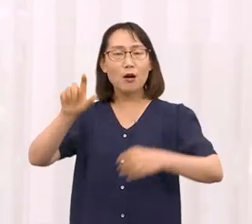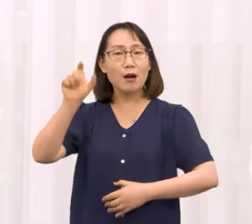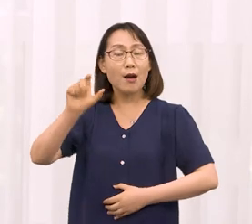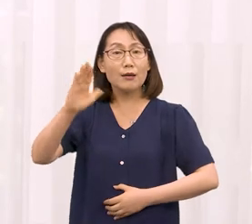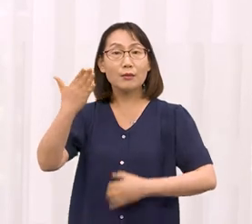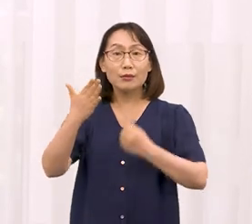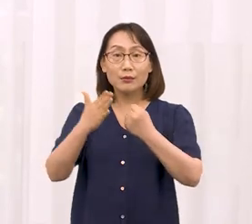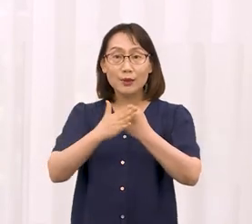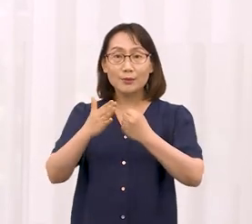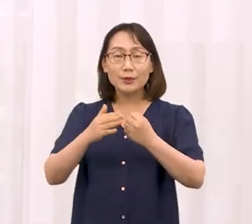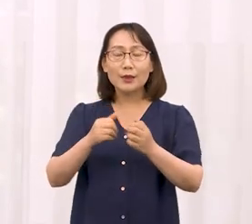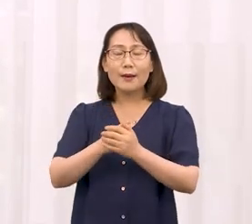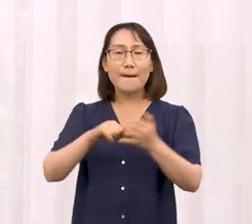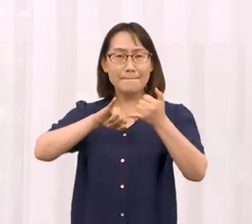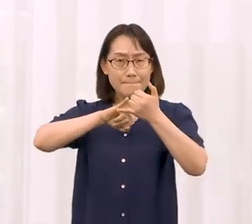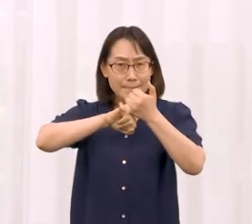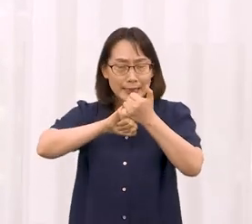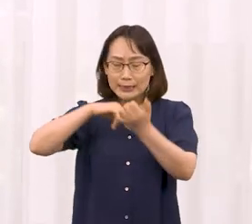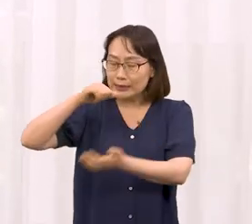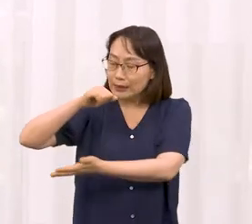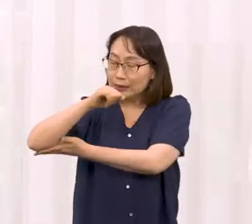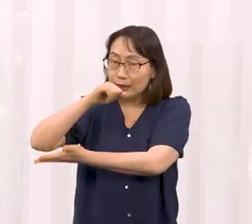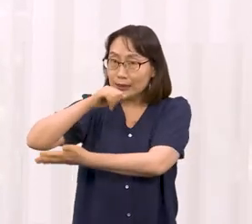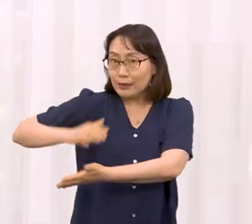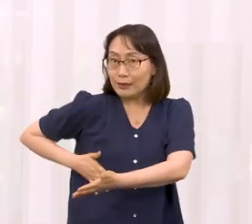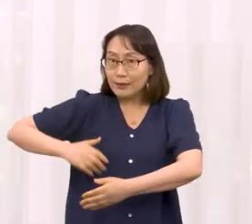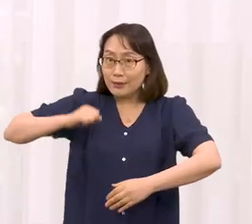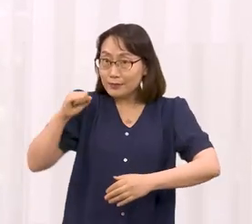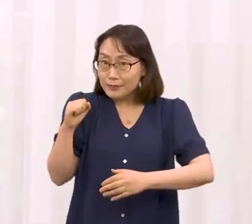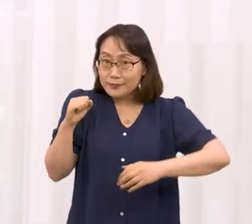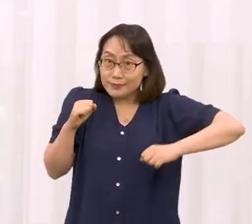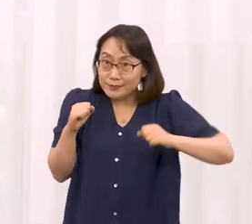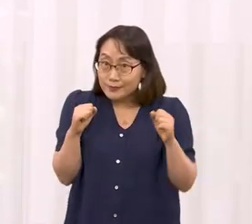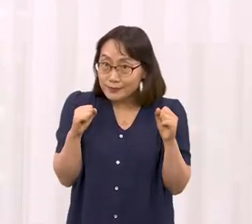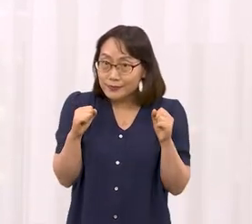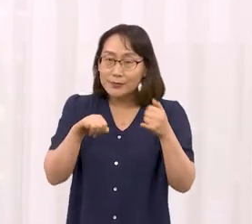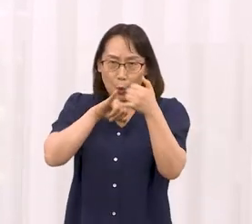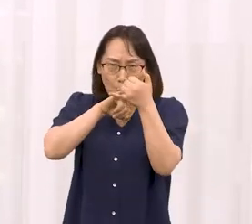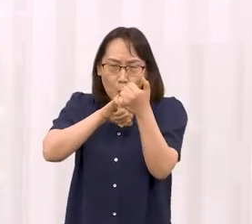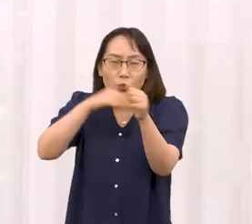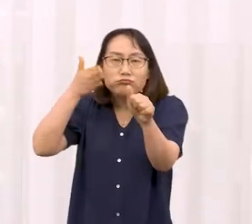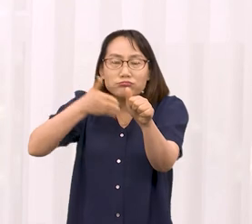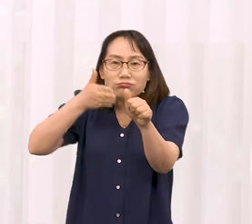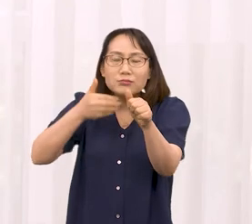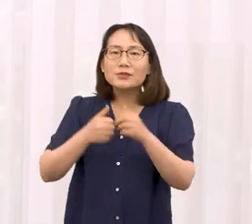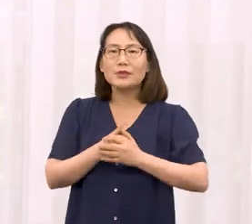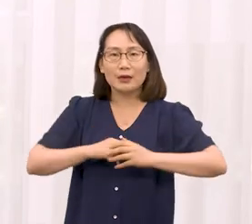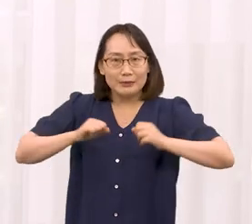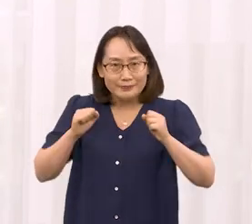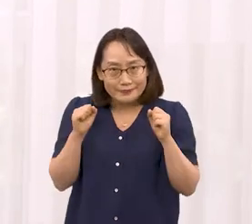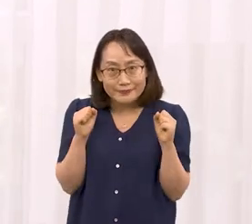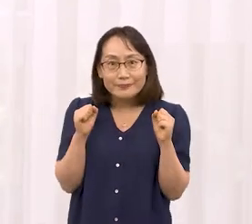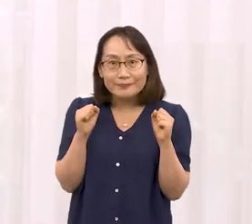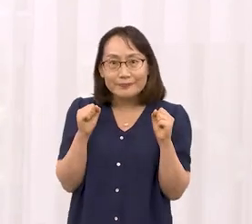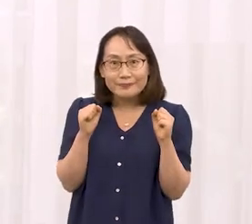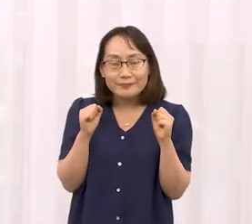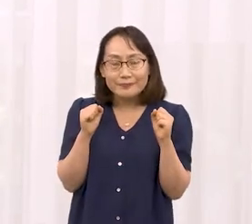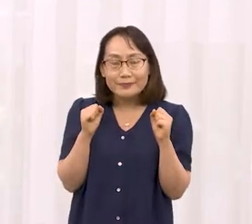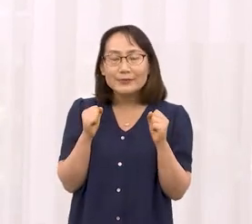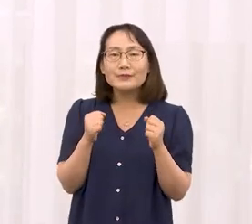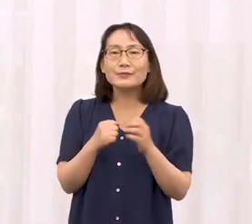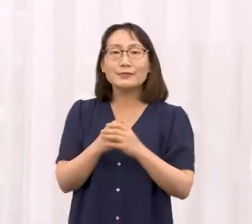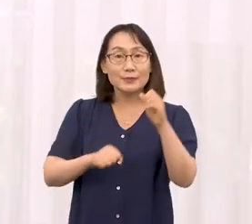반드시 팔꿈치랑 몸통이 꼭 붙어있어야 돼요. 겨드랑이를 꼭 쥬인다고 생각을 하고 동작